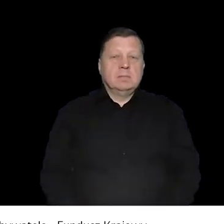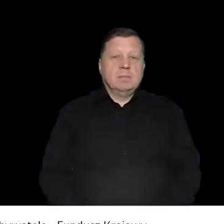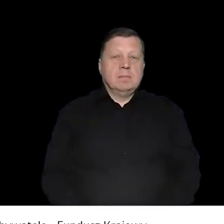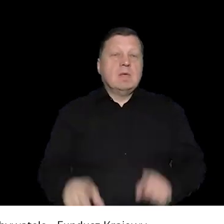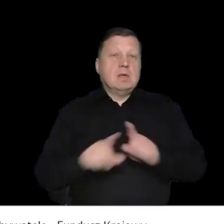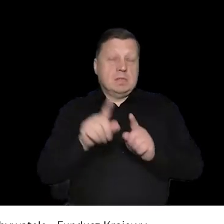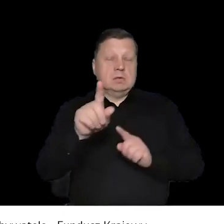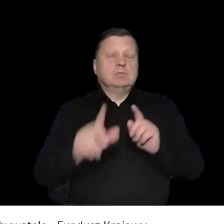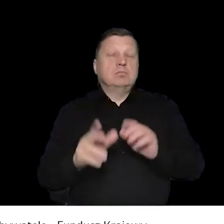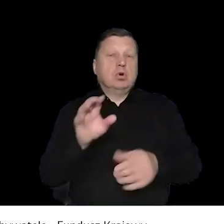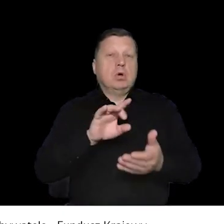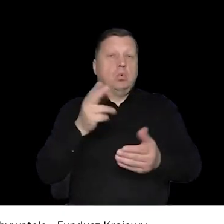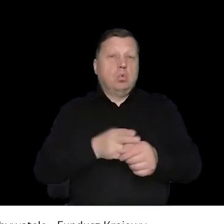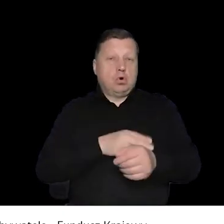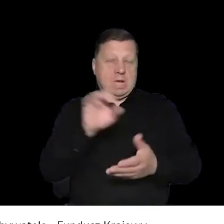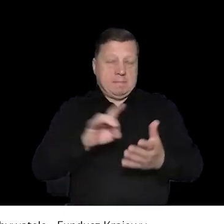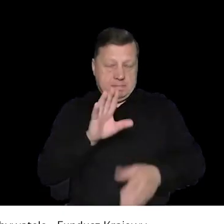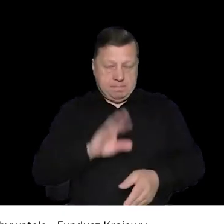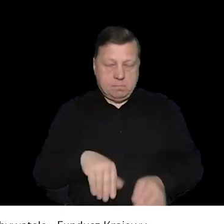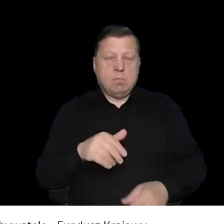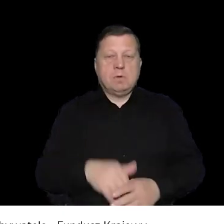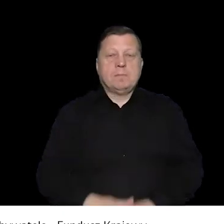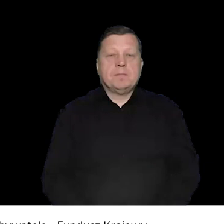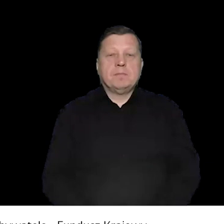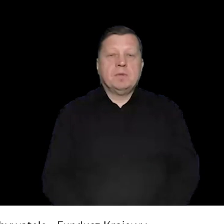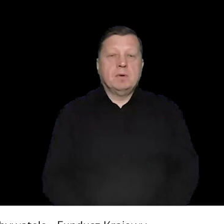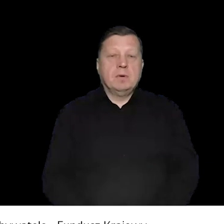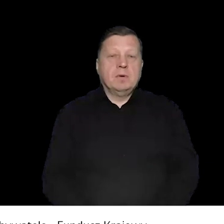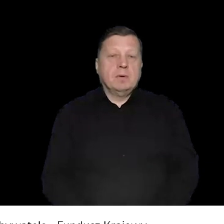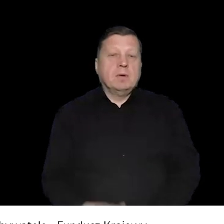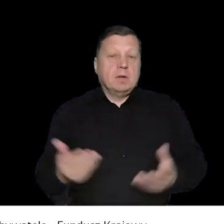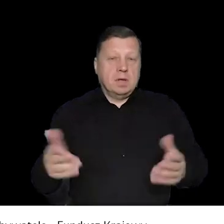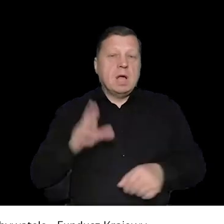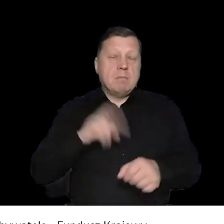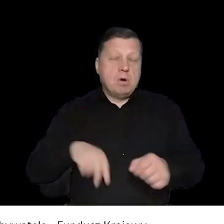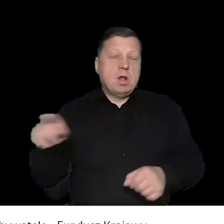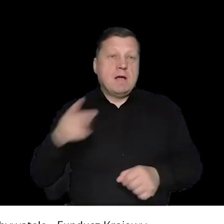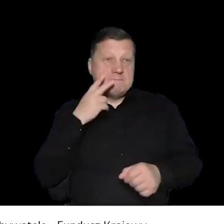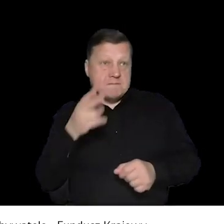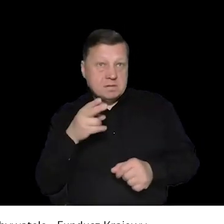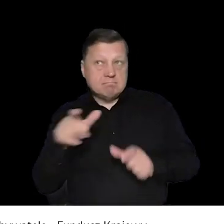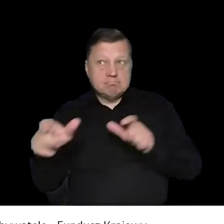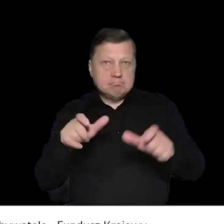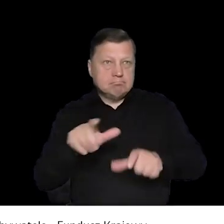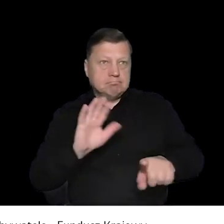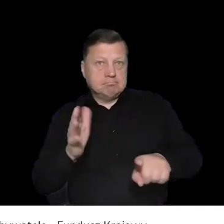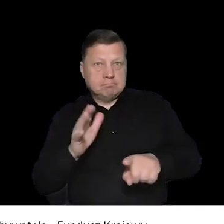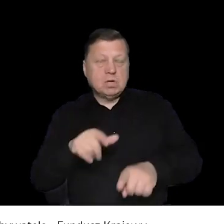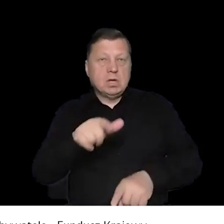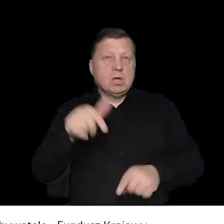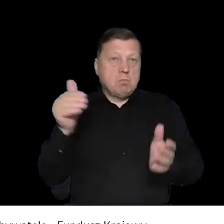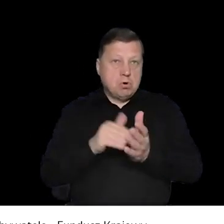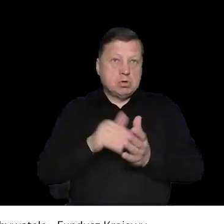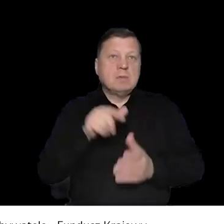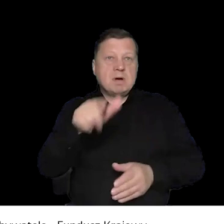tylko i wyłącznie, przepraszam, organizator, tylko tylko i wyłącznie przedstawiciel gminy. Natomiast no właśnie